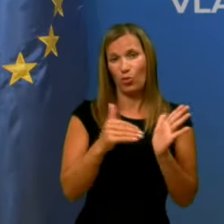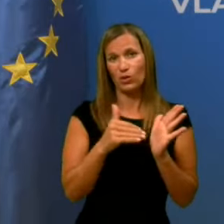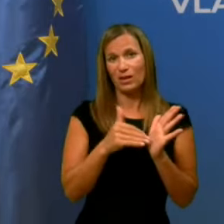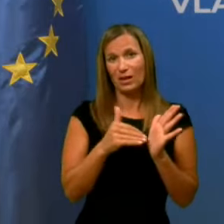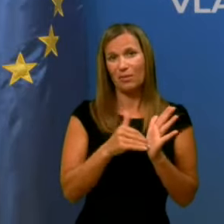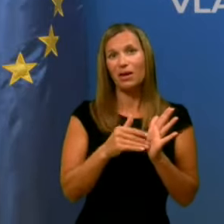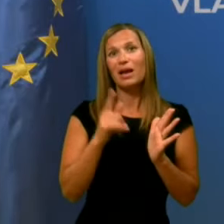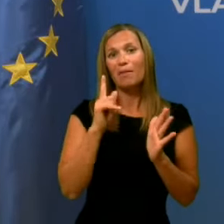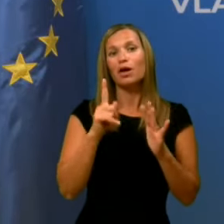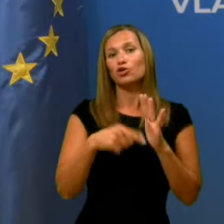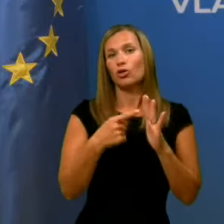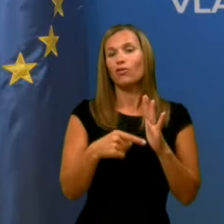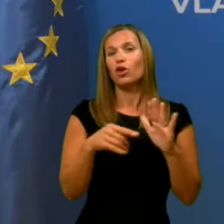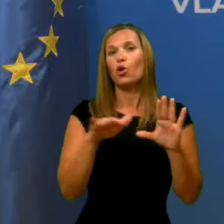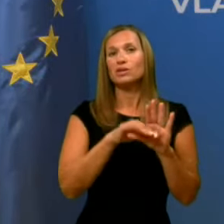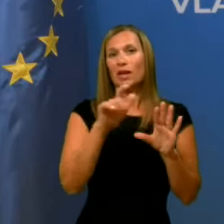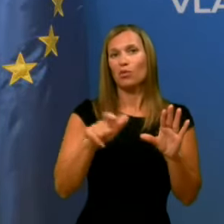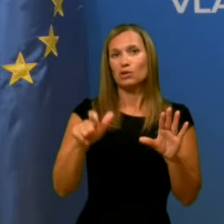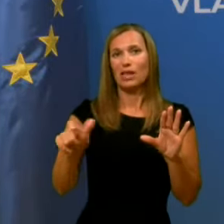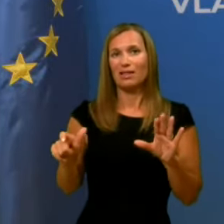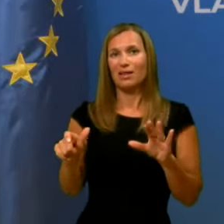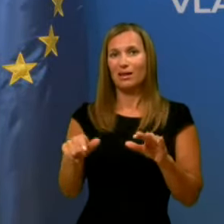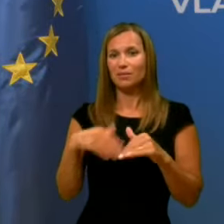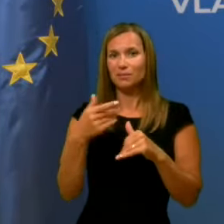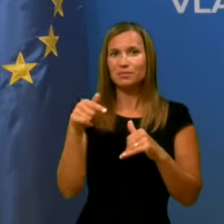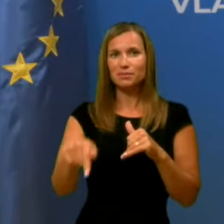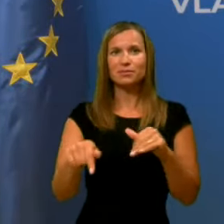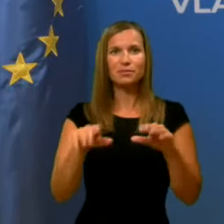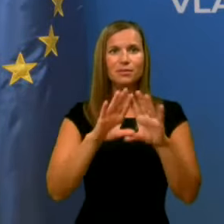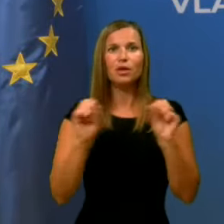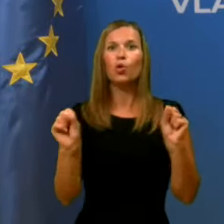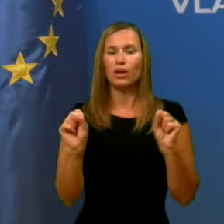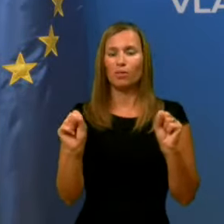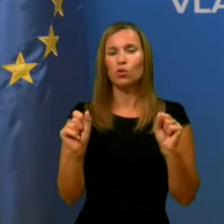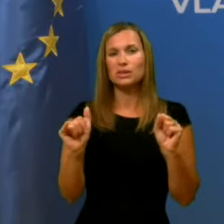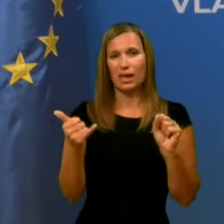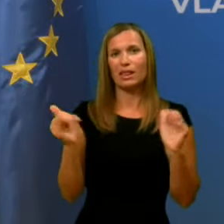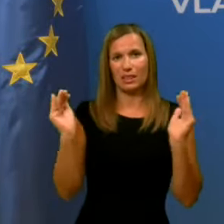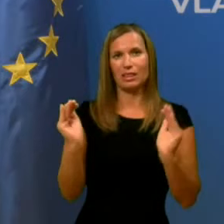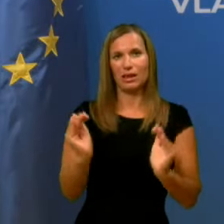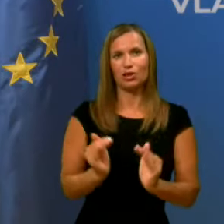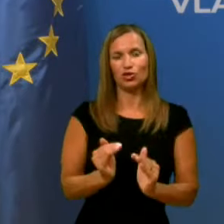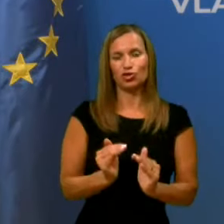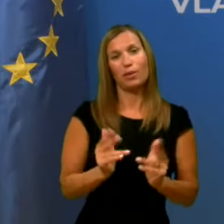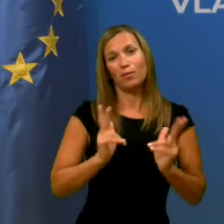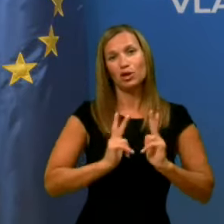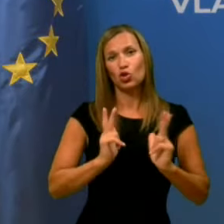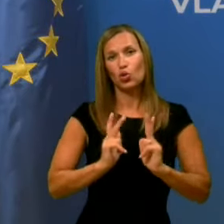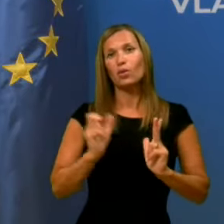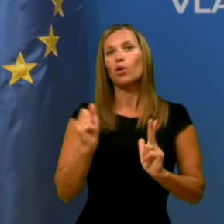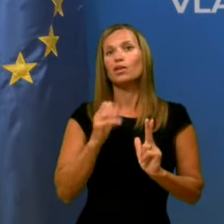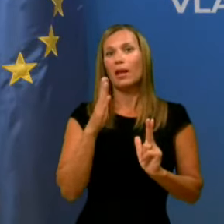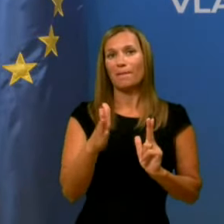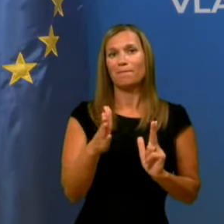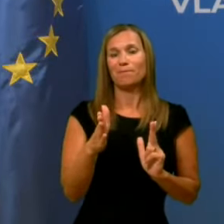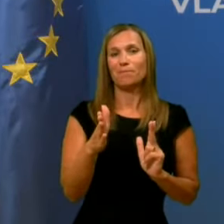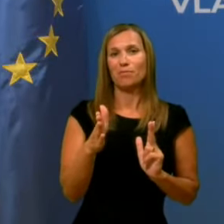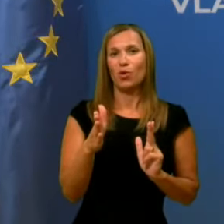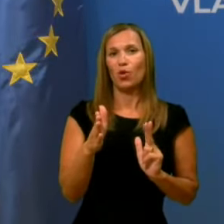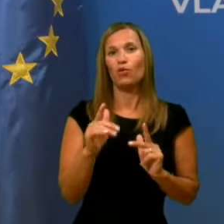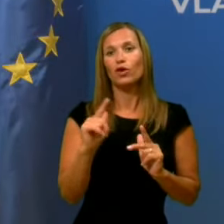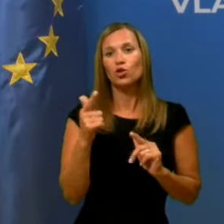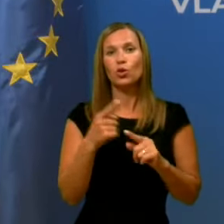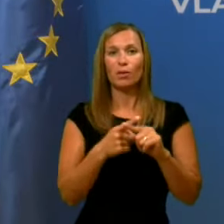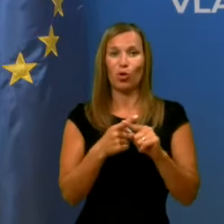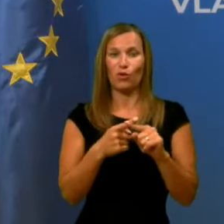se pa število zaposlenih na tem ukrepo niža in računamo, da se bo sedaj v drugi polovici